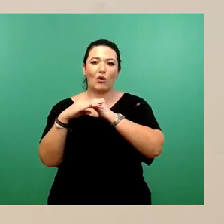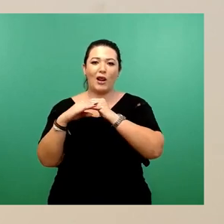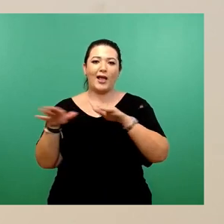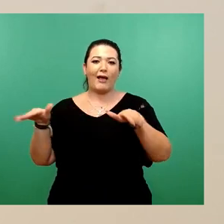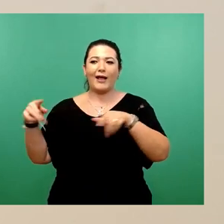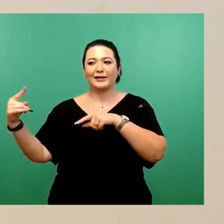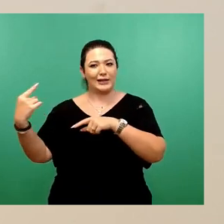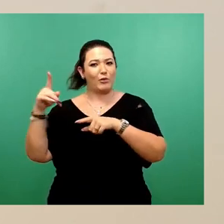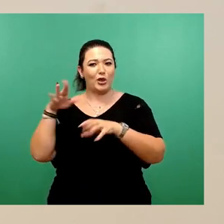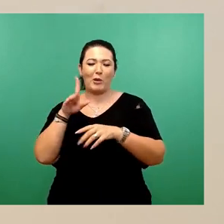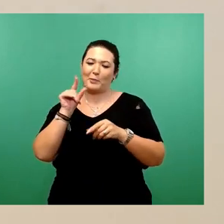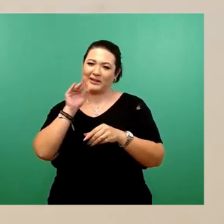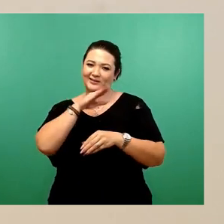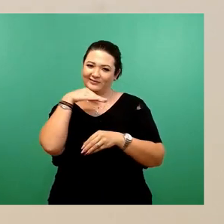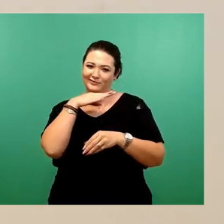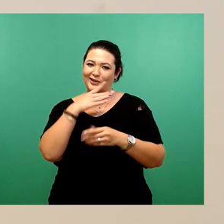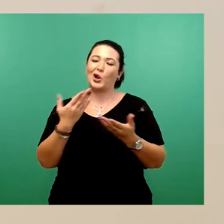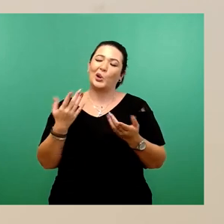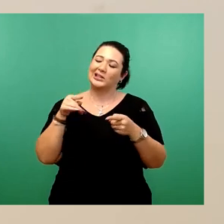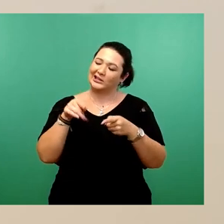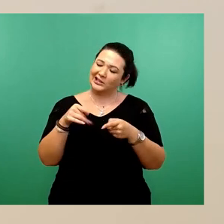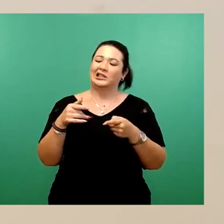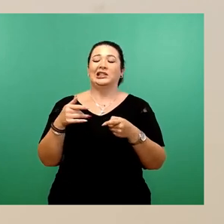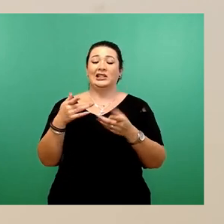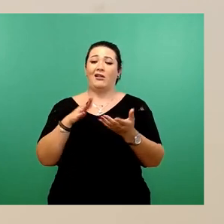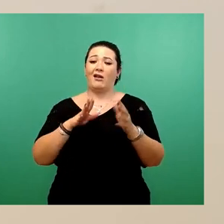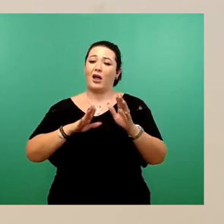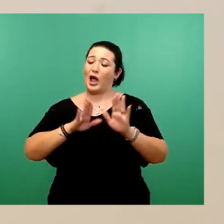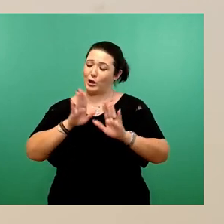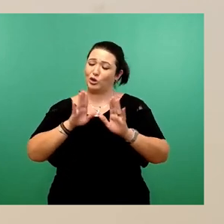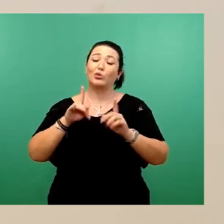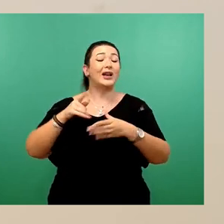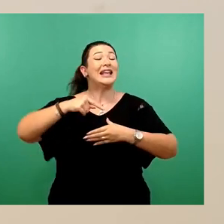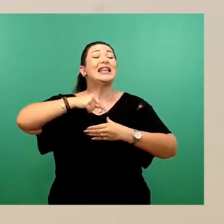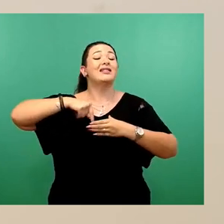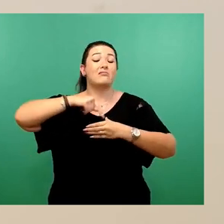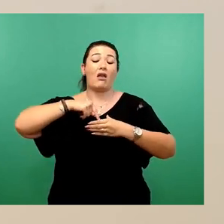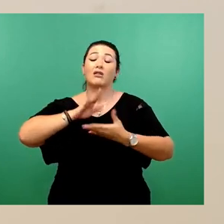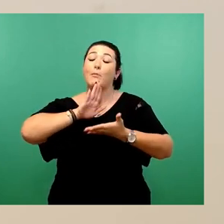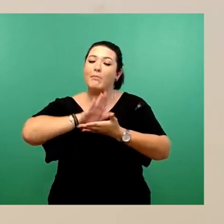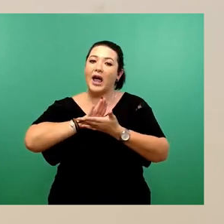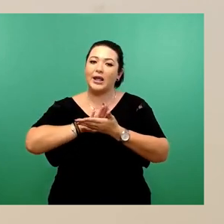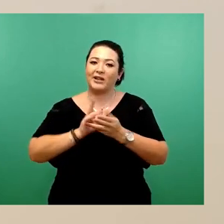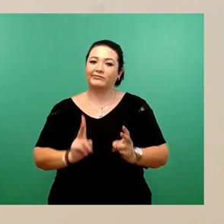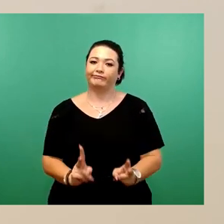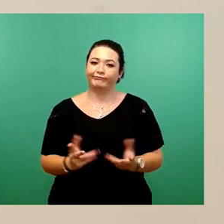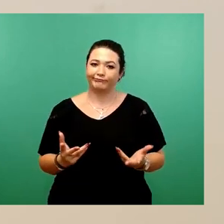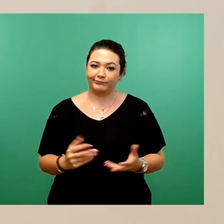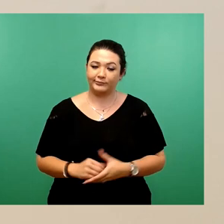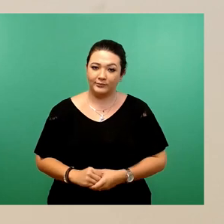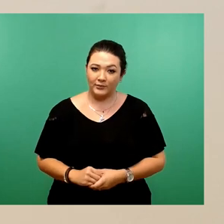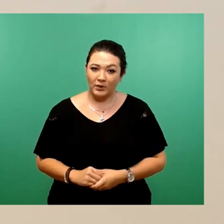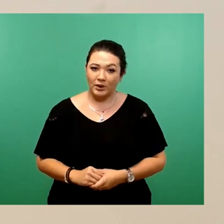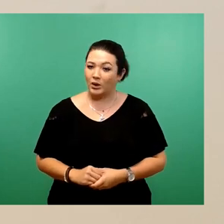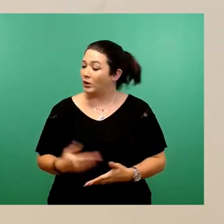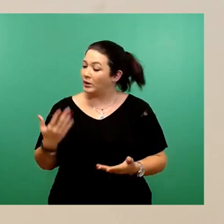das sind wirklich interne Abstimmungen und die bleiben auch intern. Also insofern hat sich da an diesem Sachverhalt nichts